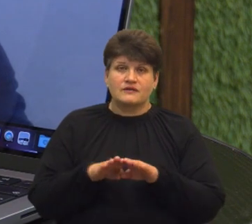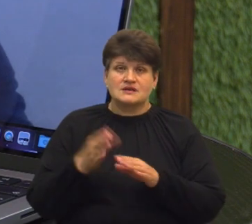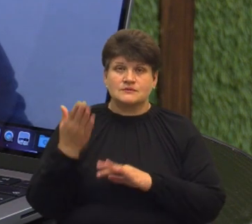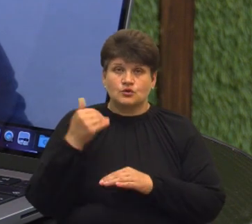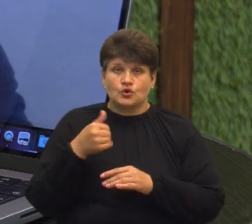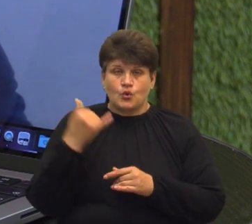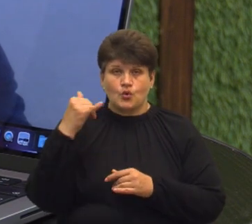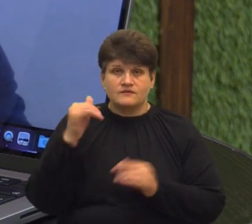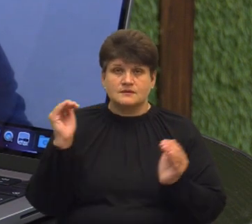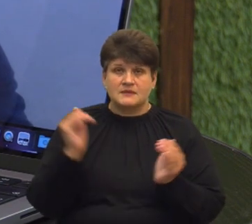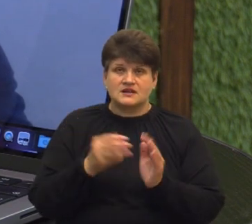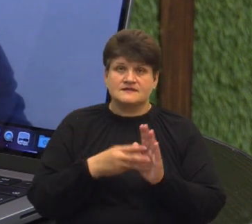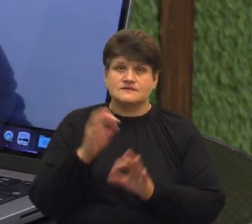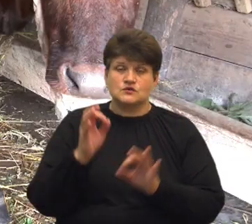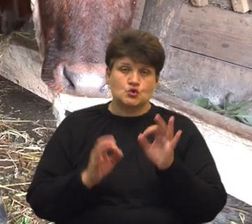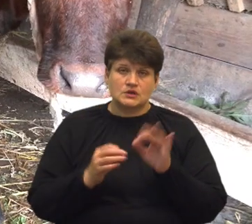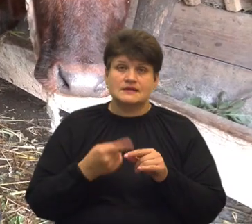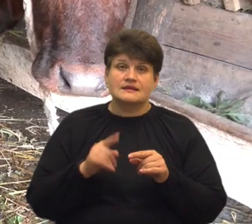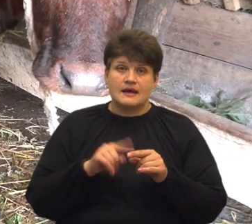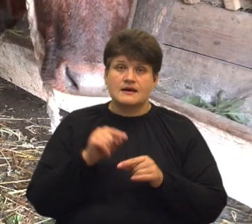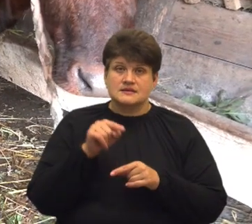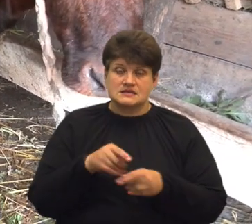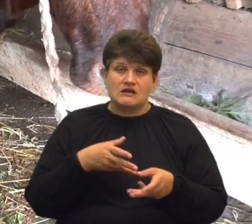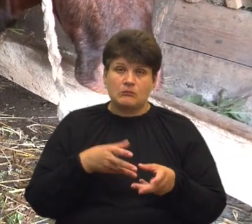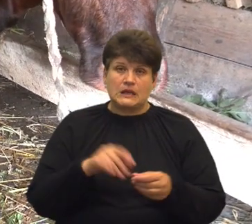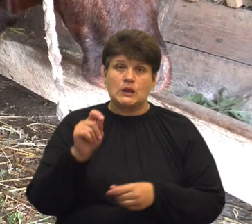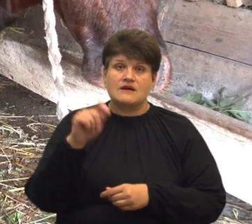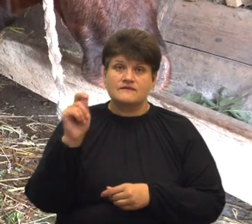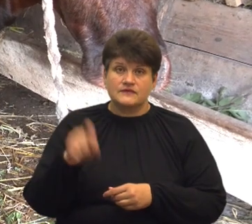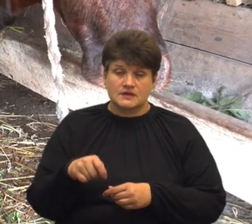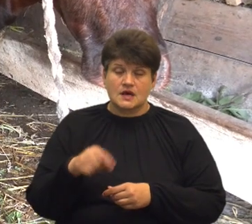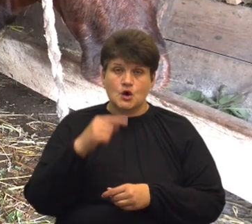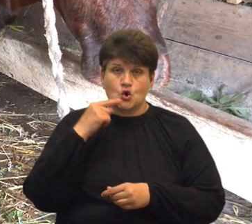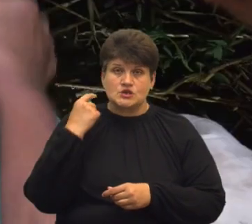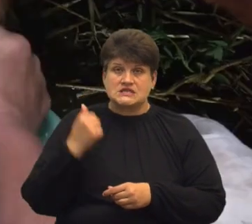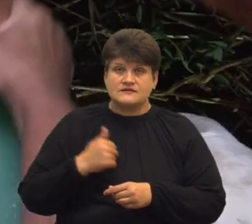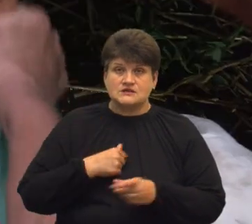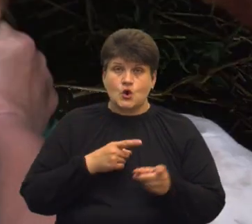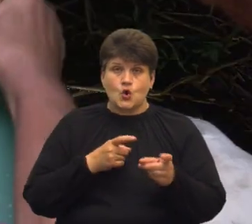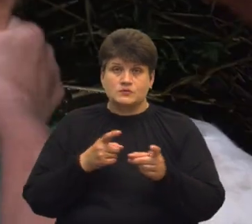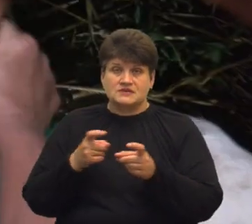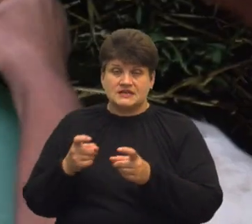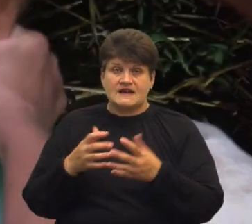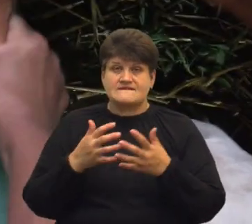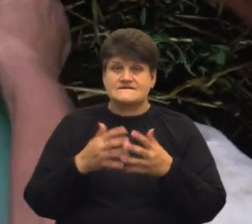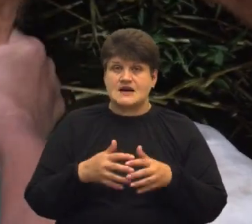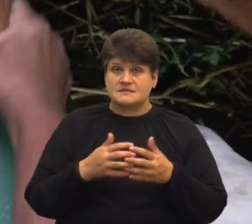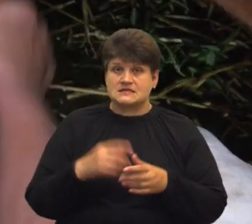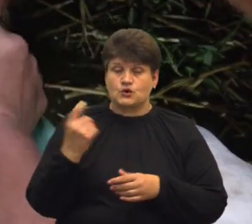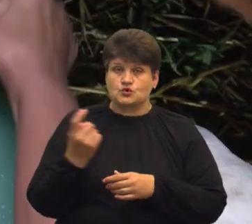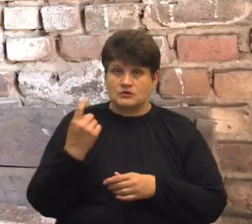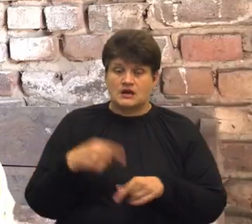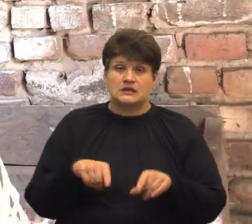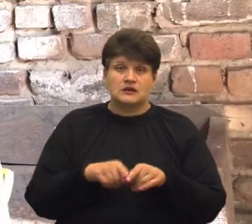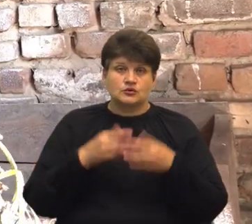зменшилося на 8%. На це, каже експерт, вплинула війна. Зокрема, російські війська обстрілювали фермерські господарства. Також